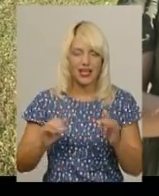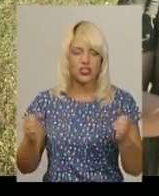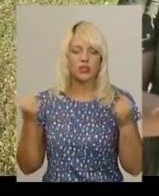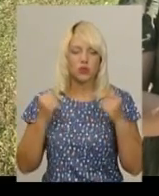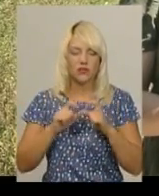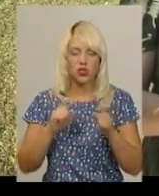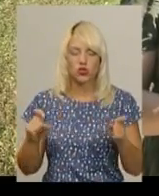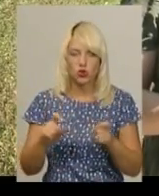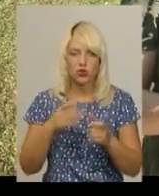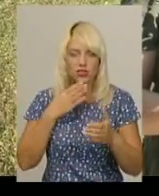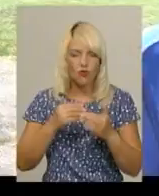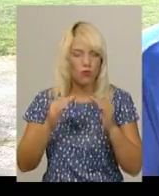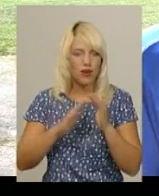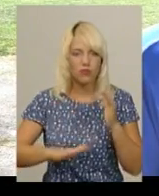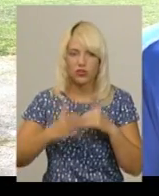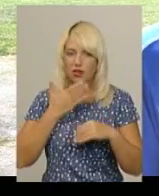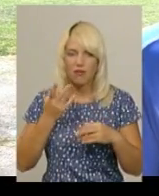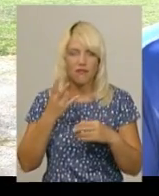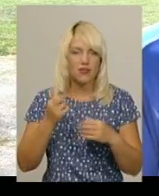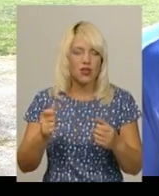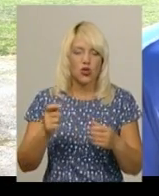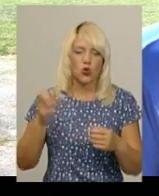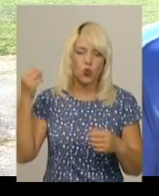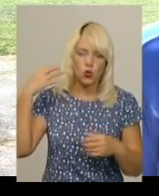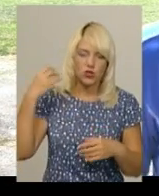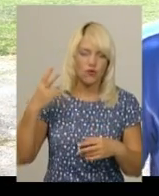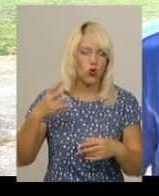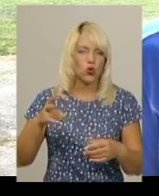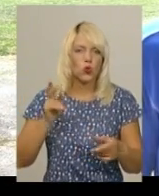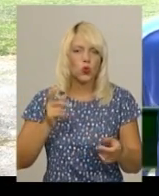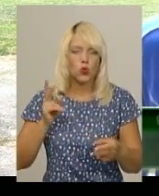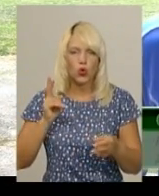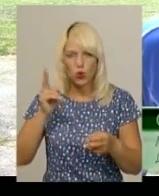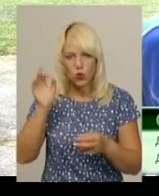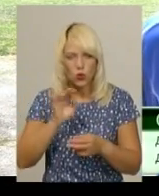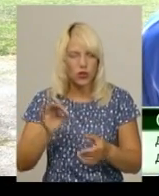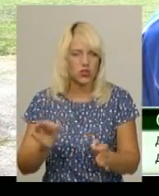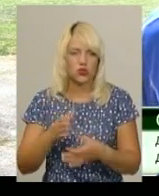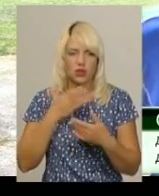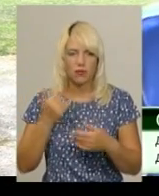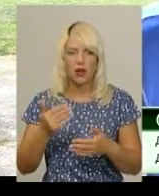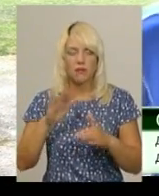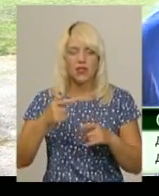Немає ні душової, ні роздягальні. Після того, як згоріло, нас перевели в Дережняцьку